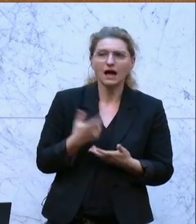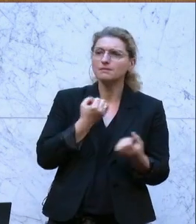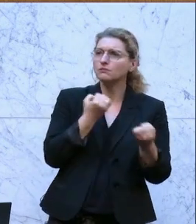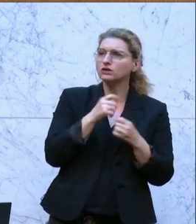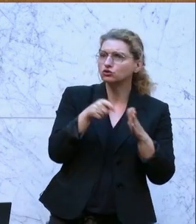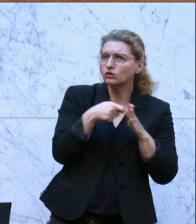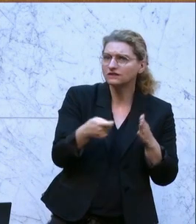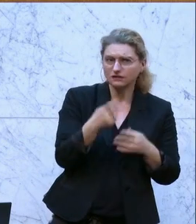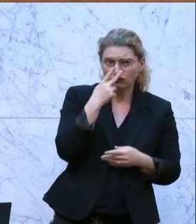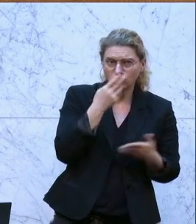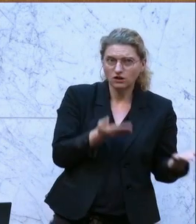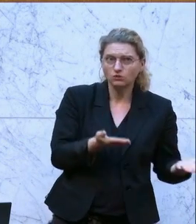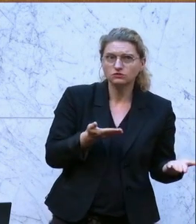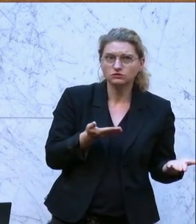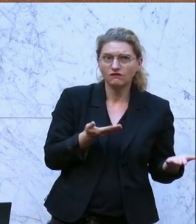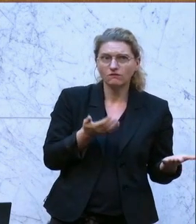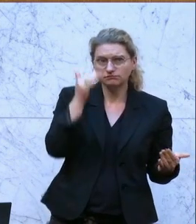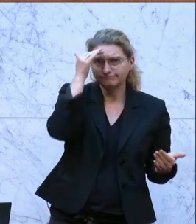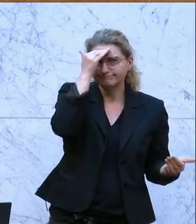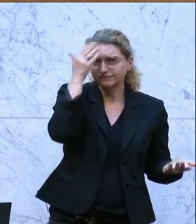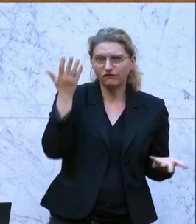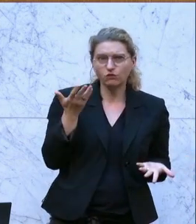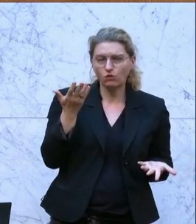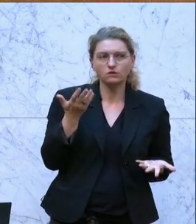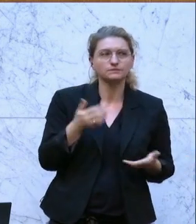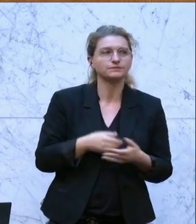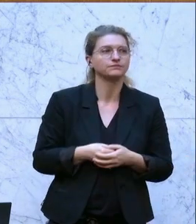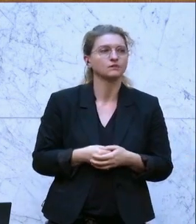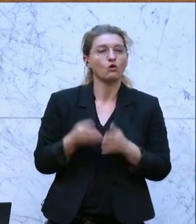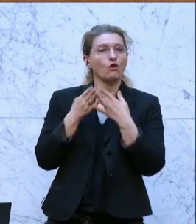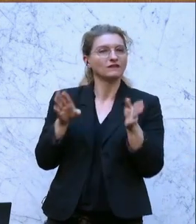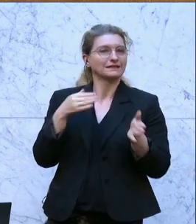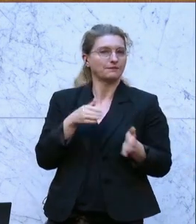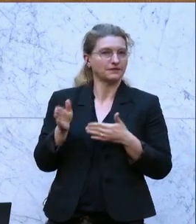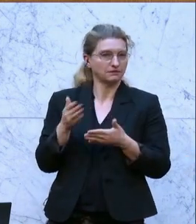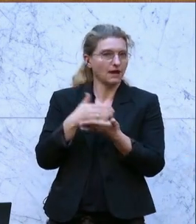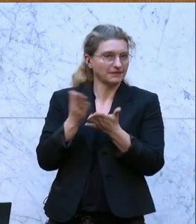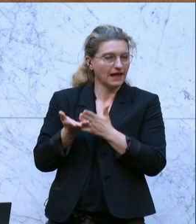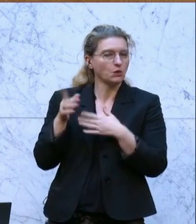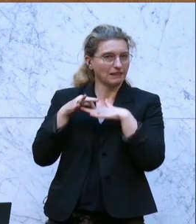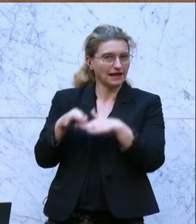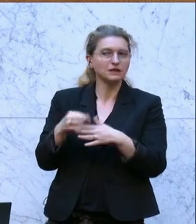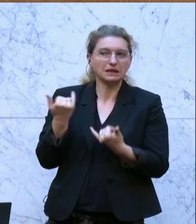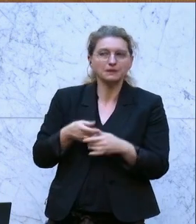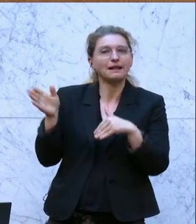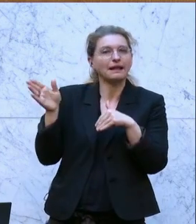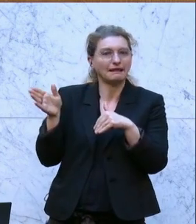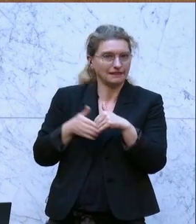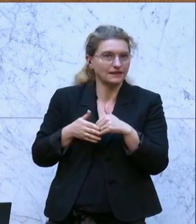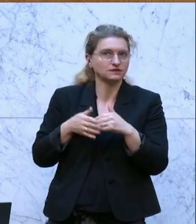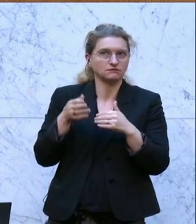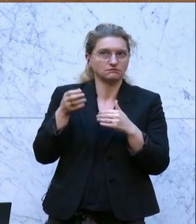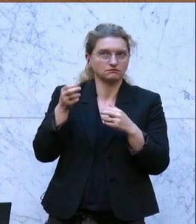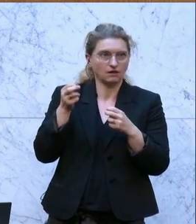Konsequenzen? Man hat den Leiter der Öffentlichkeitsabteilung in diesem Fall hier mal entlassen. Ansonsten macht man aber weiter wie